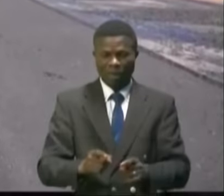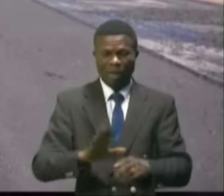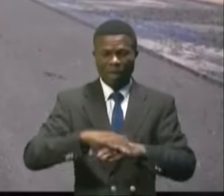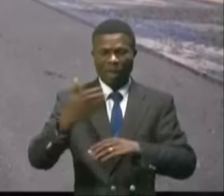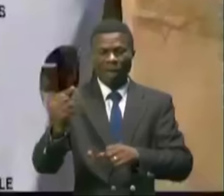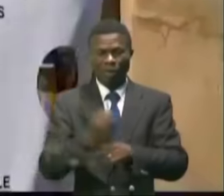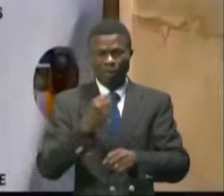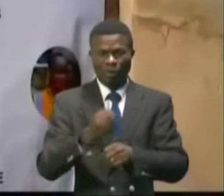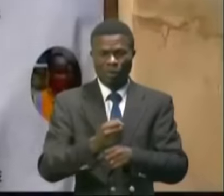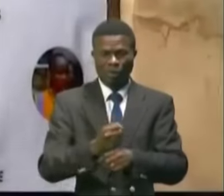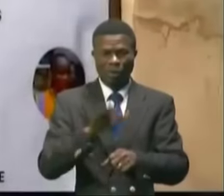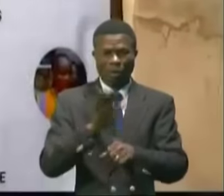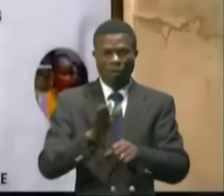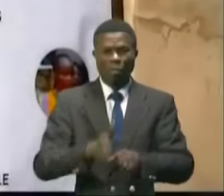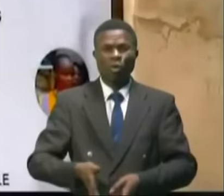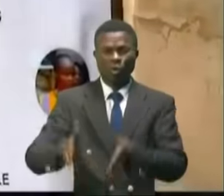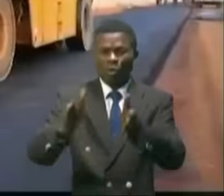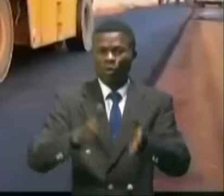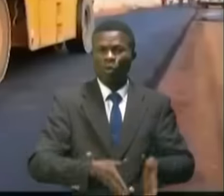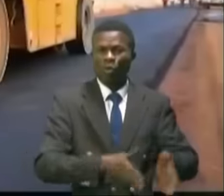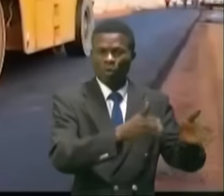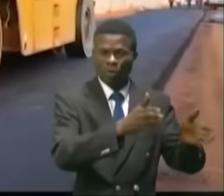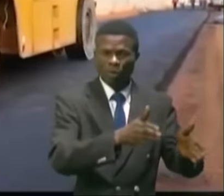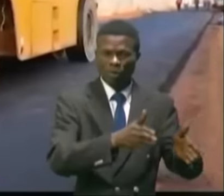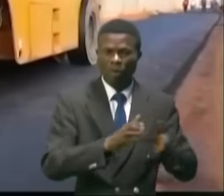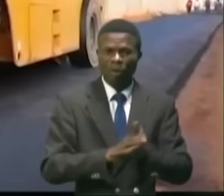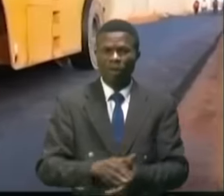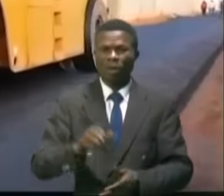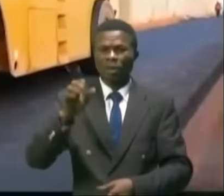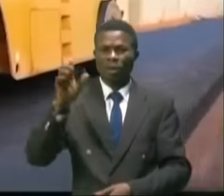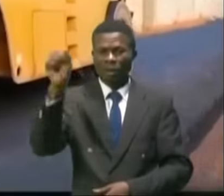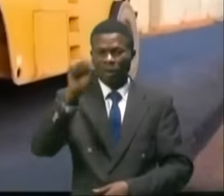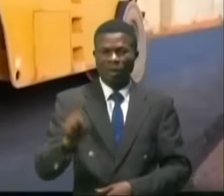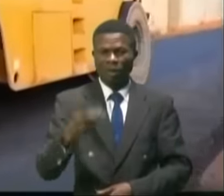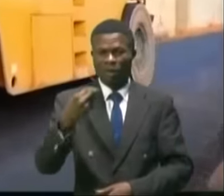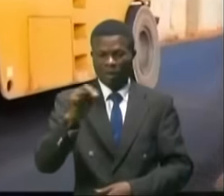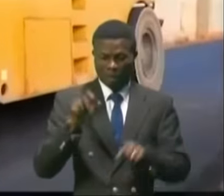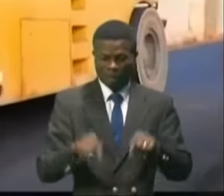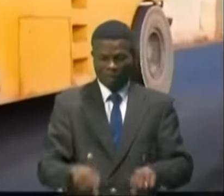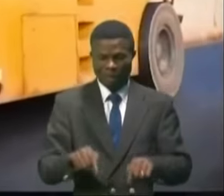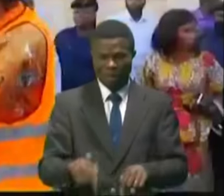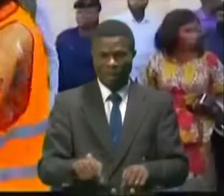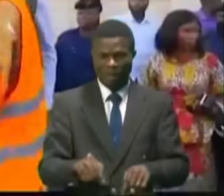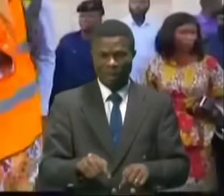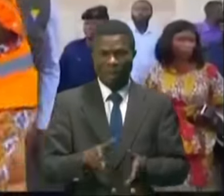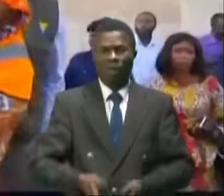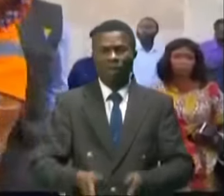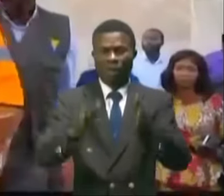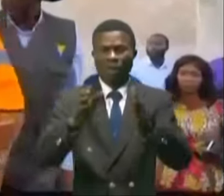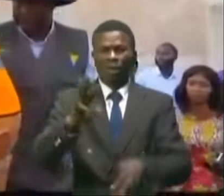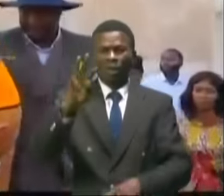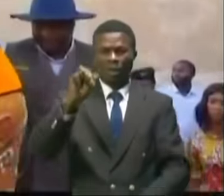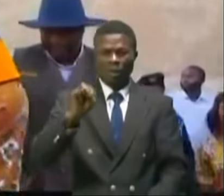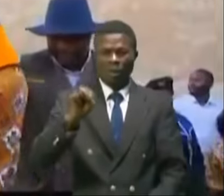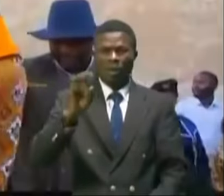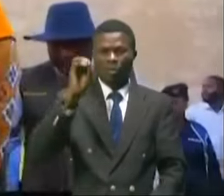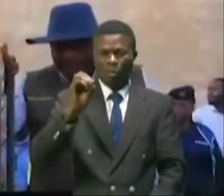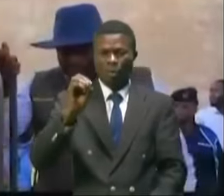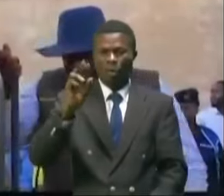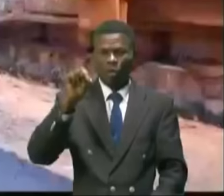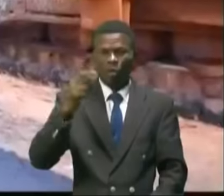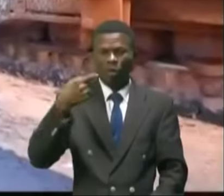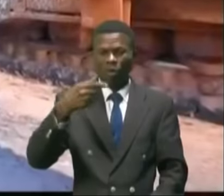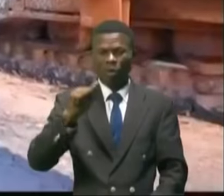travaux effectués sur plusieurs avenirs d'Anchansa, c'est le tour aujourd'hui de l'avenir Mangadito. Au